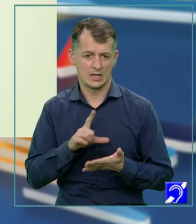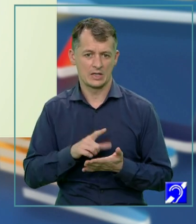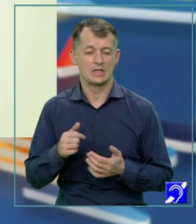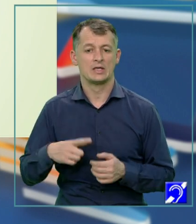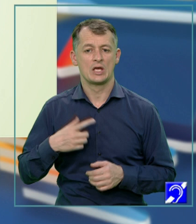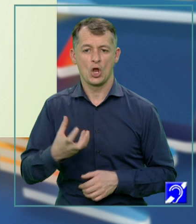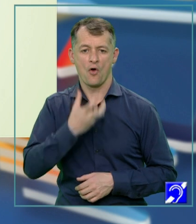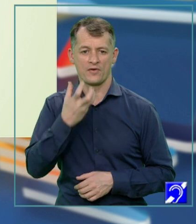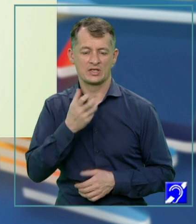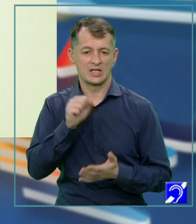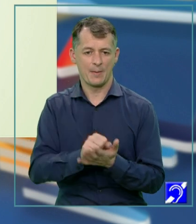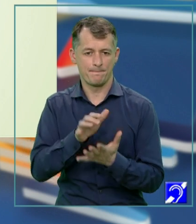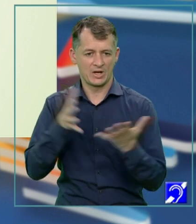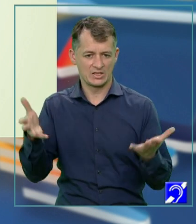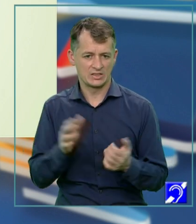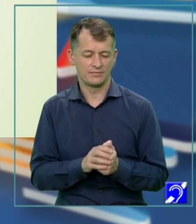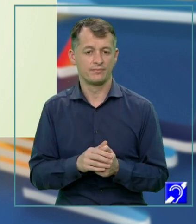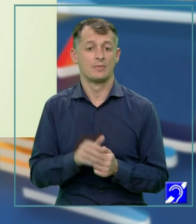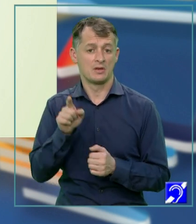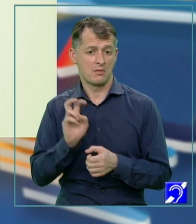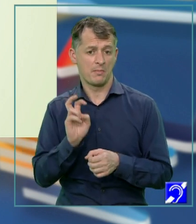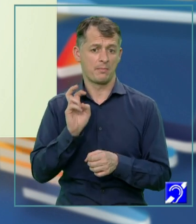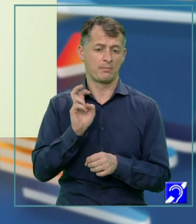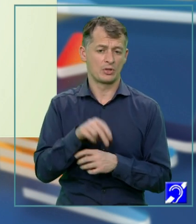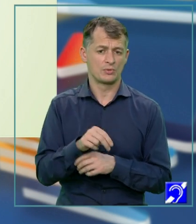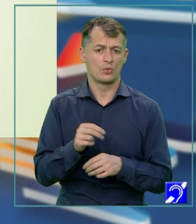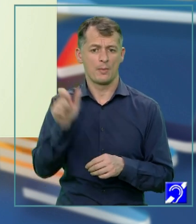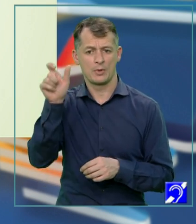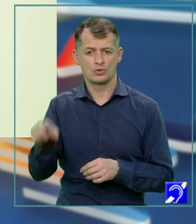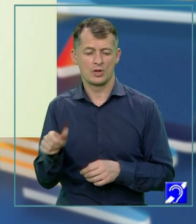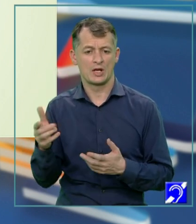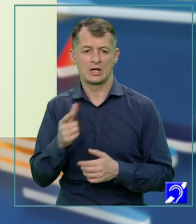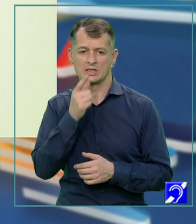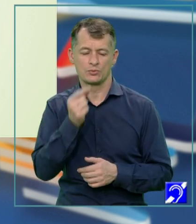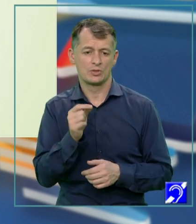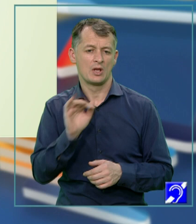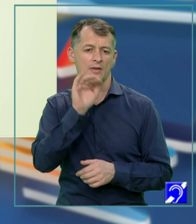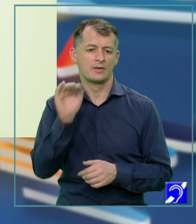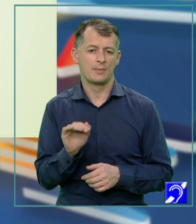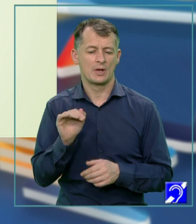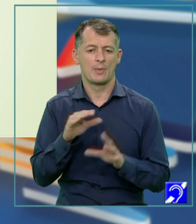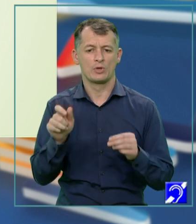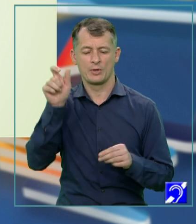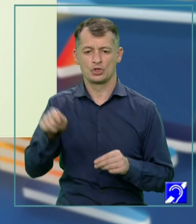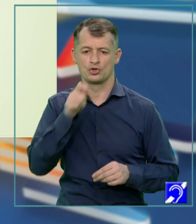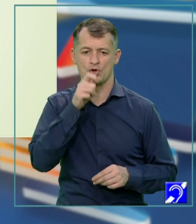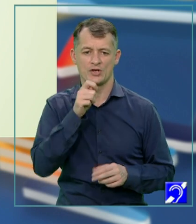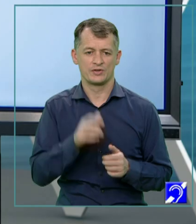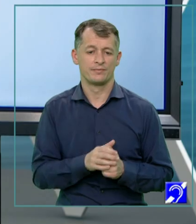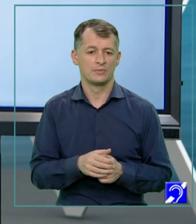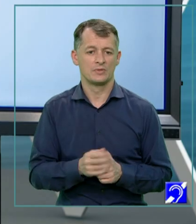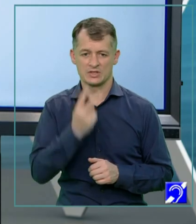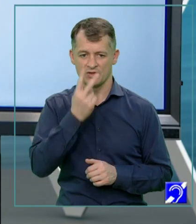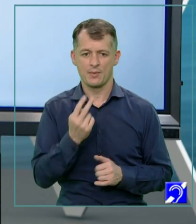amintiți că ea presupune participarea unei personalități care răspunde întrebărilor succesive ale mai multor jurnaliști. Haideți să